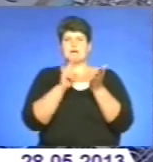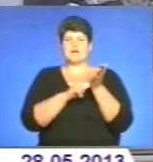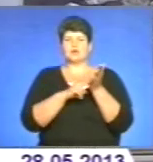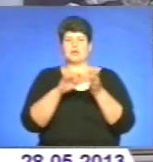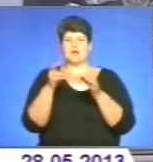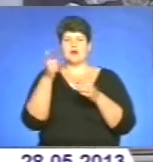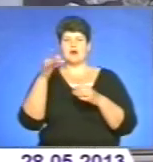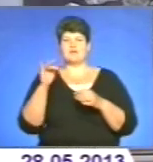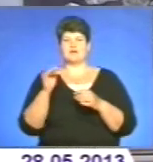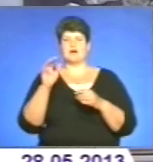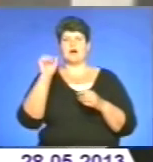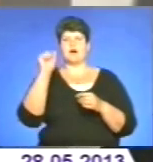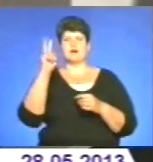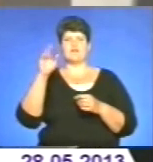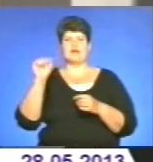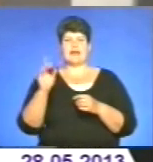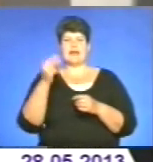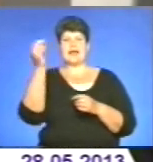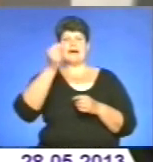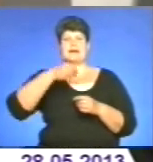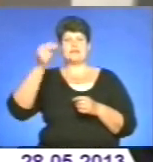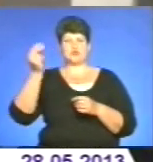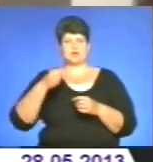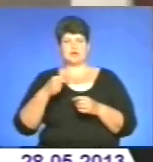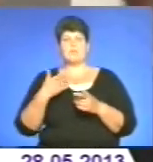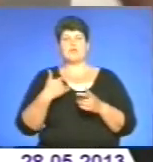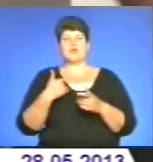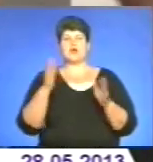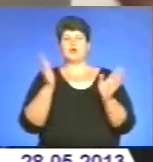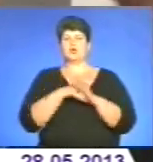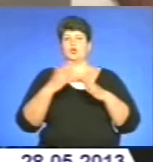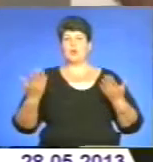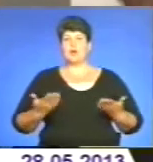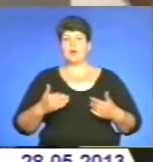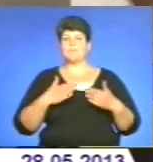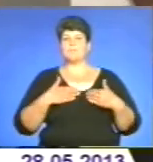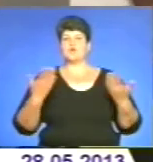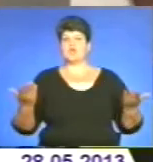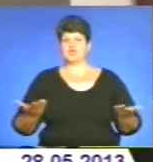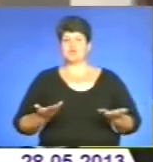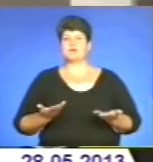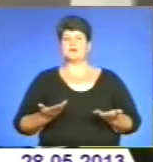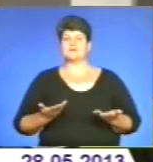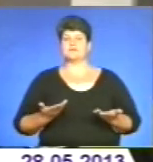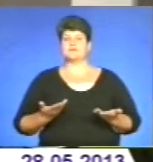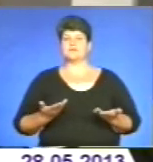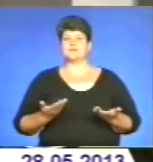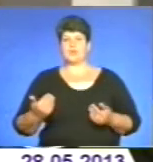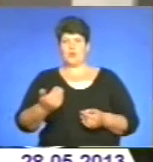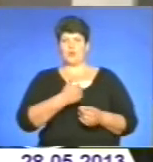плаката, акварелі, рисунка. Моя доля, моє життя, хочеться